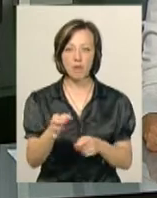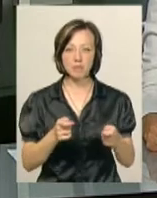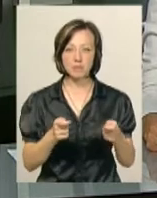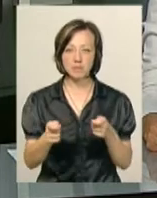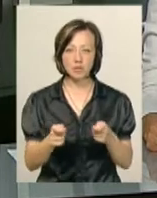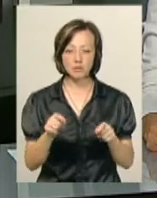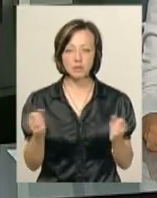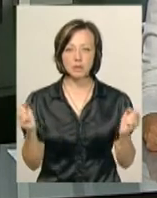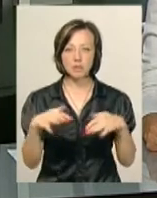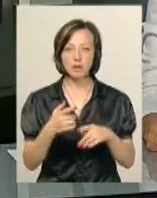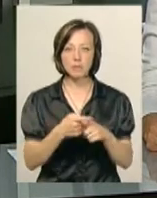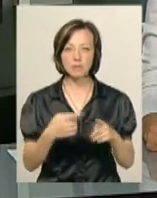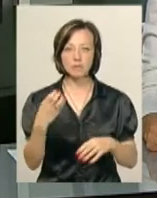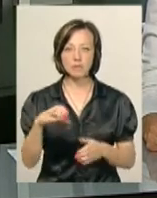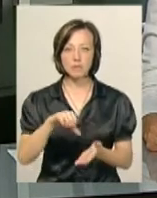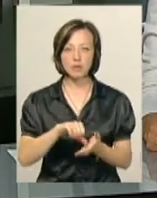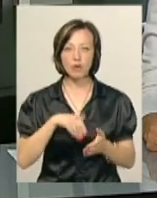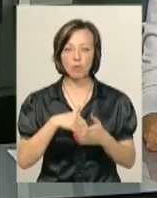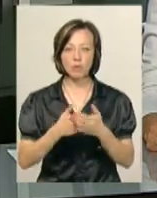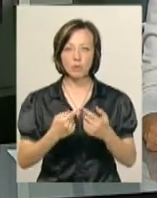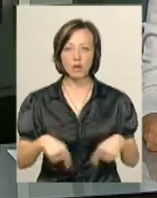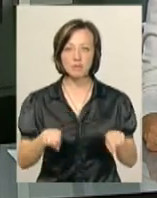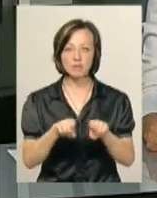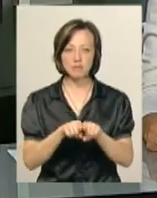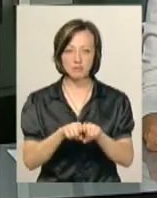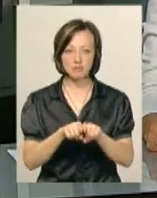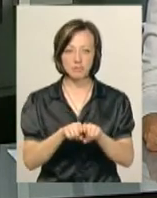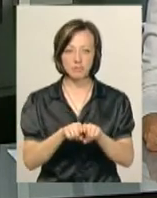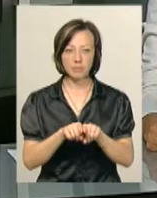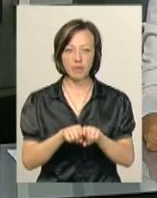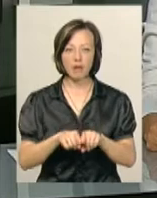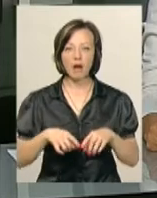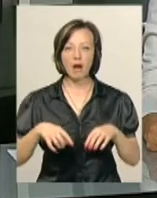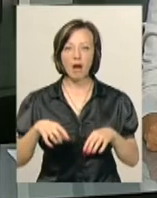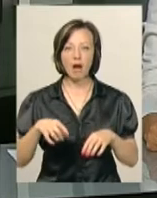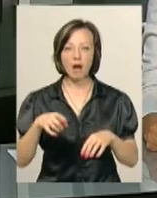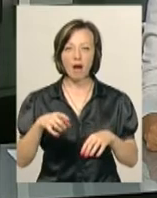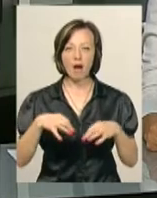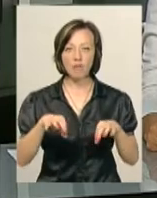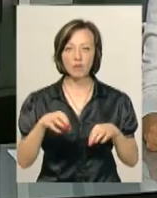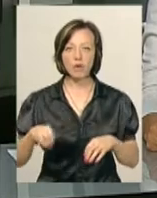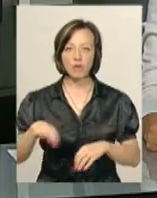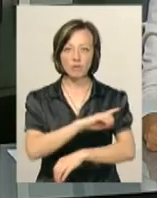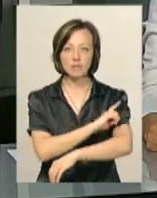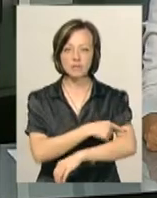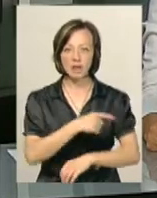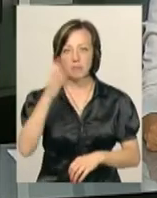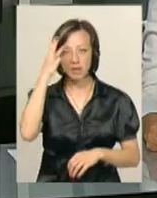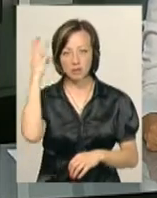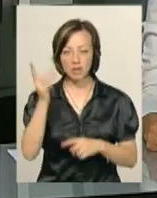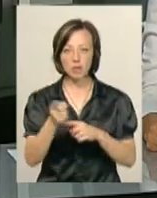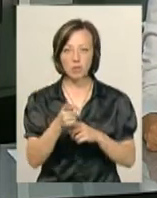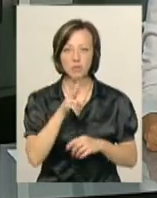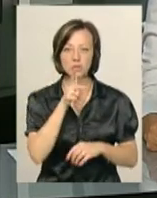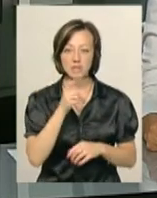Тут зібралися півсотні представників громадської організації «Автоєвросила», «Скам'янця-Подільського», «Хмельницького», «Тернополя» та «Чернівців».